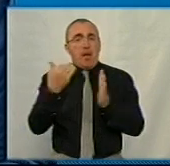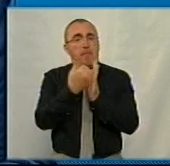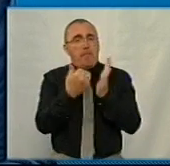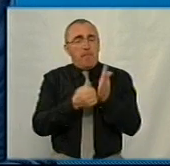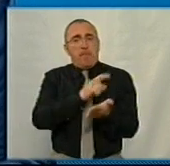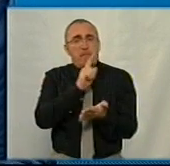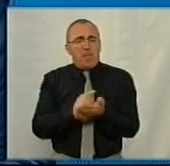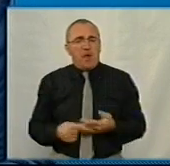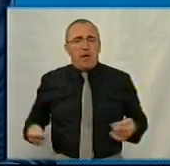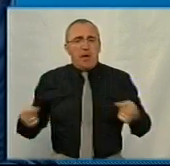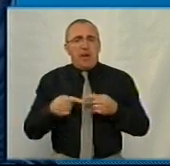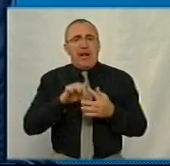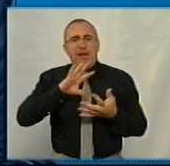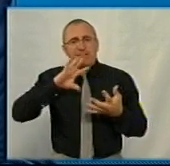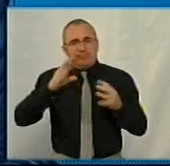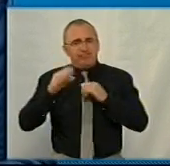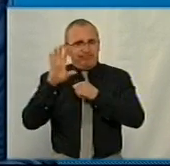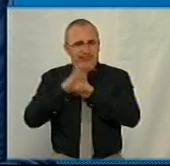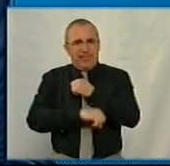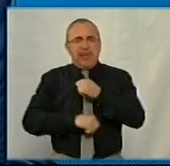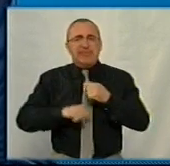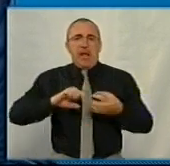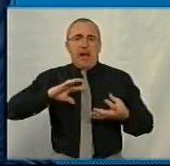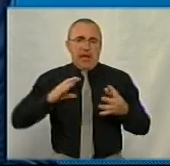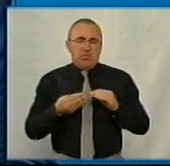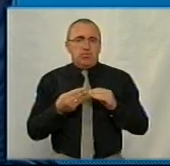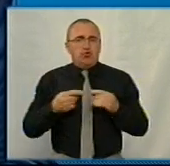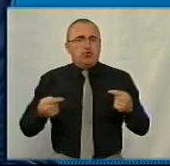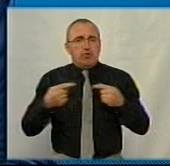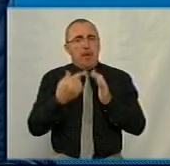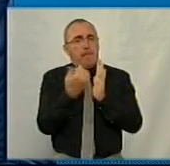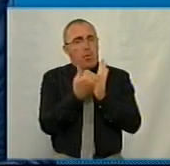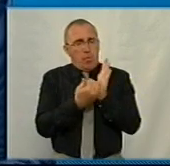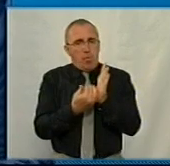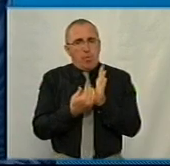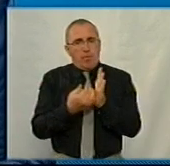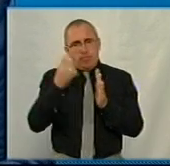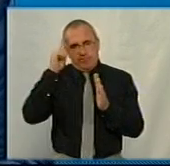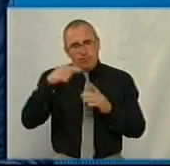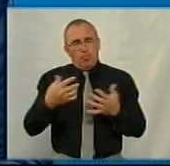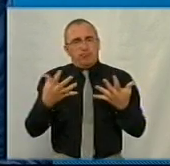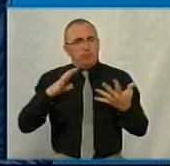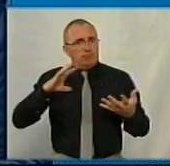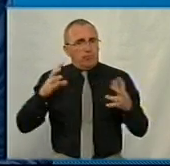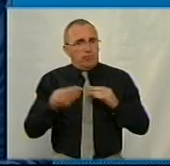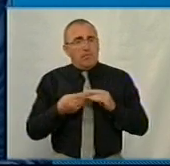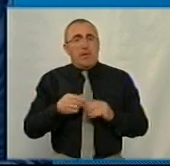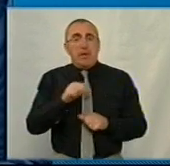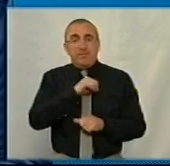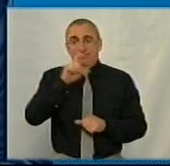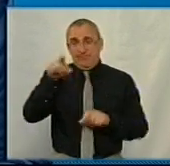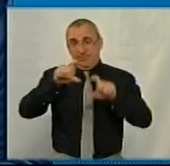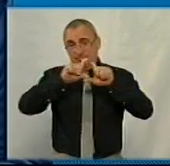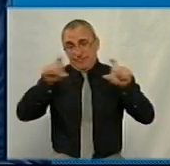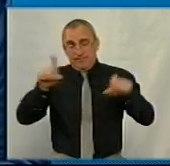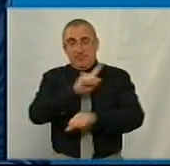мати чіткі кінцеві результати цієї діяльності програми і ми чітко усвідомлюємо про те, що саме кожен лікувальний